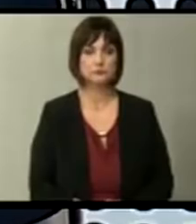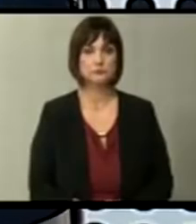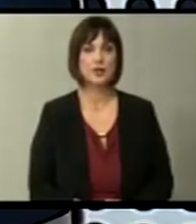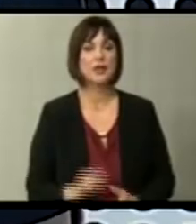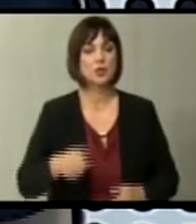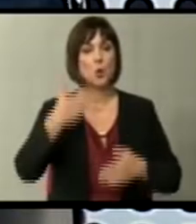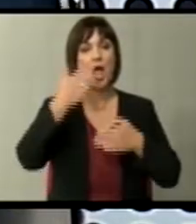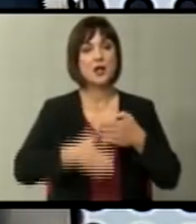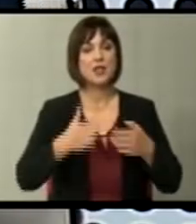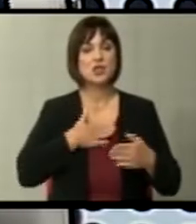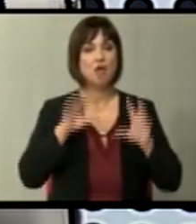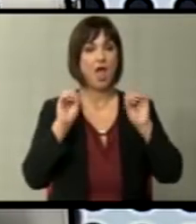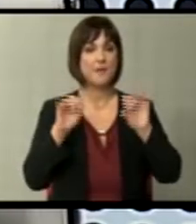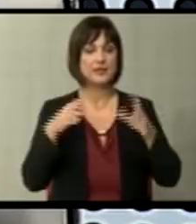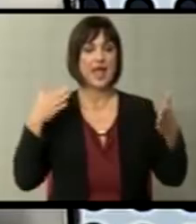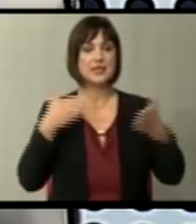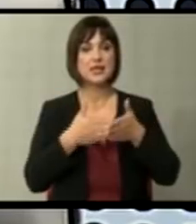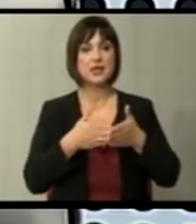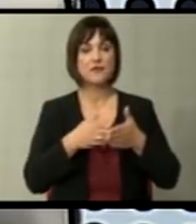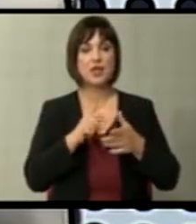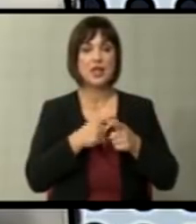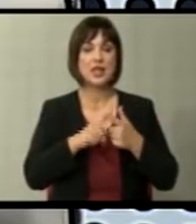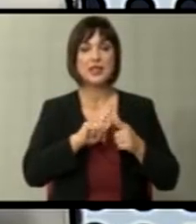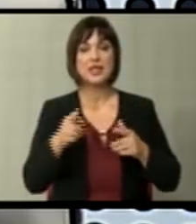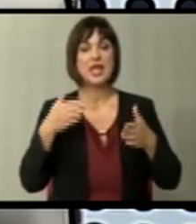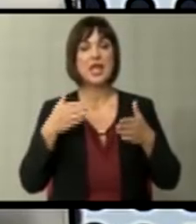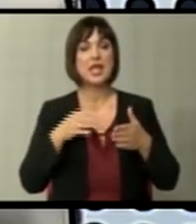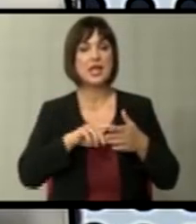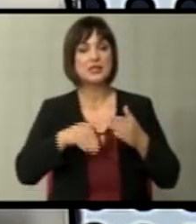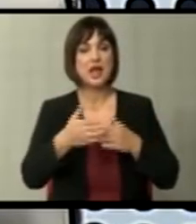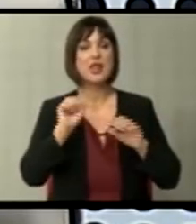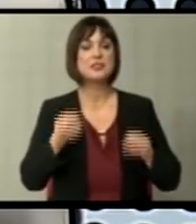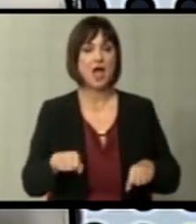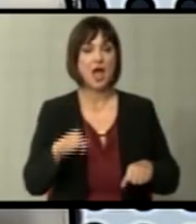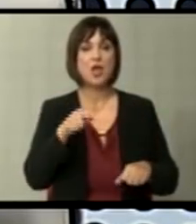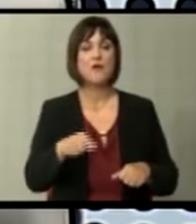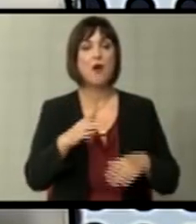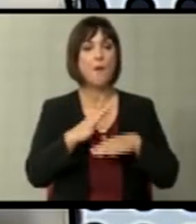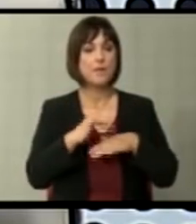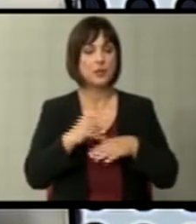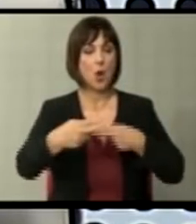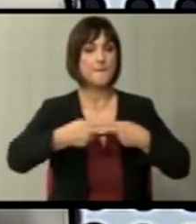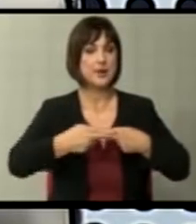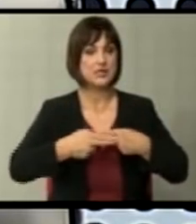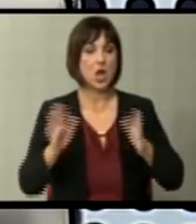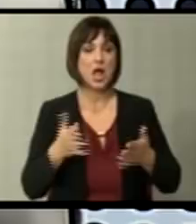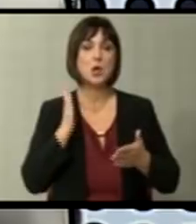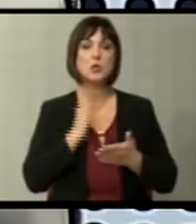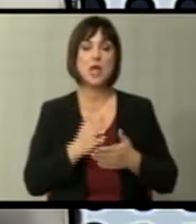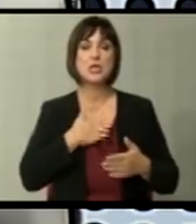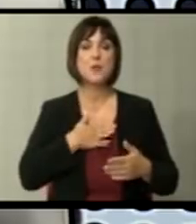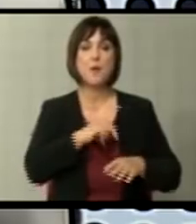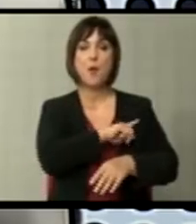Тука е крајот на нашата емисија, директно не или индиректно да, петок е близку, како и дајаќе